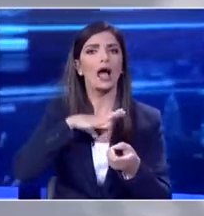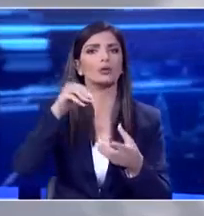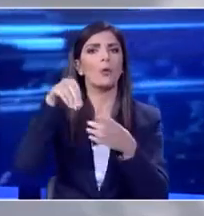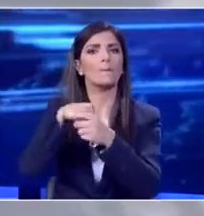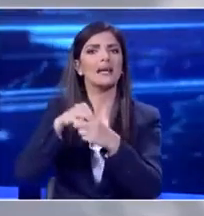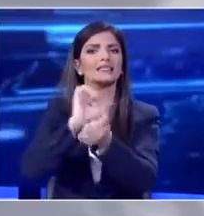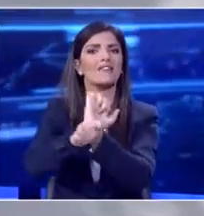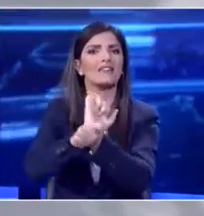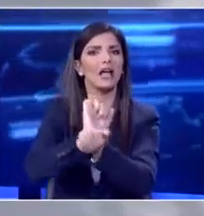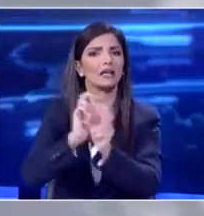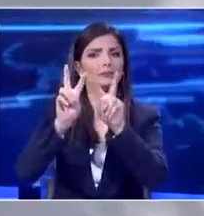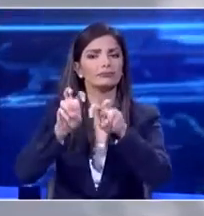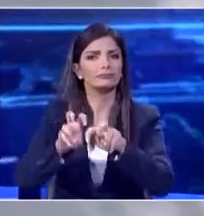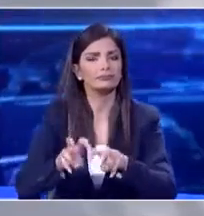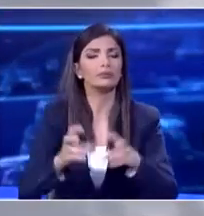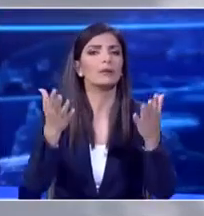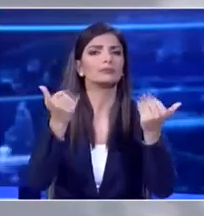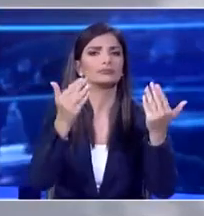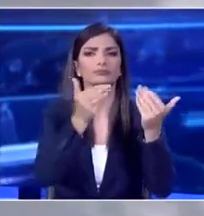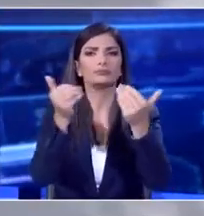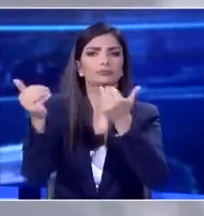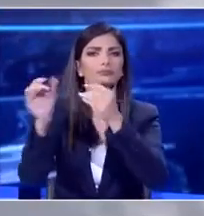στρατιώτες Είναι πολύ καλή